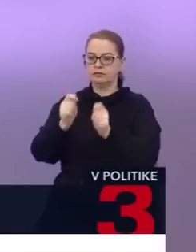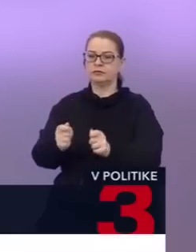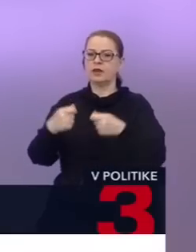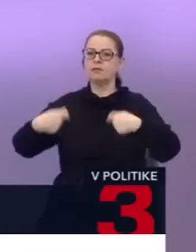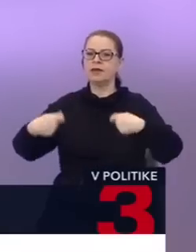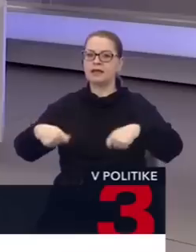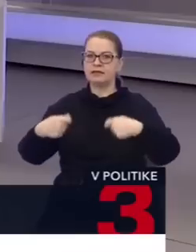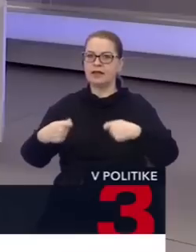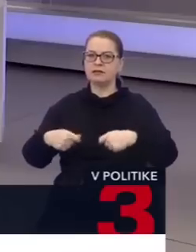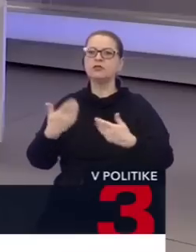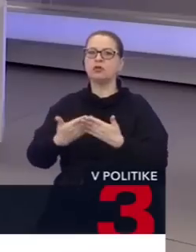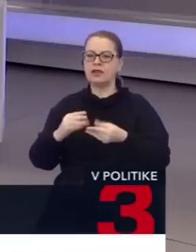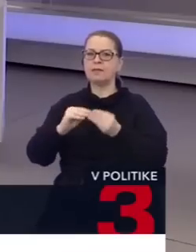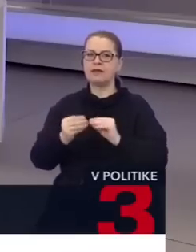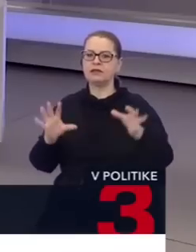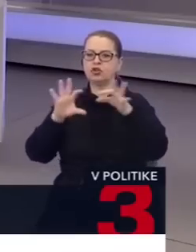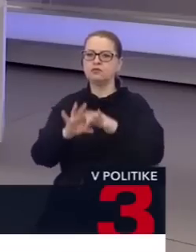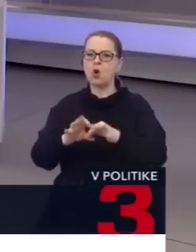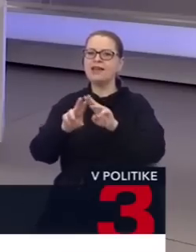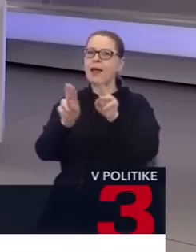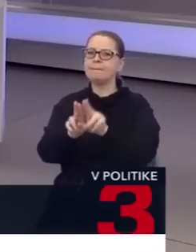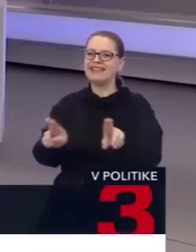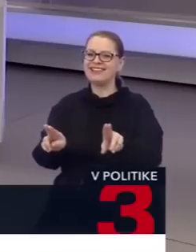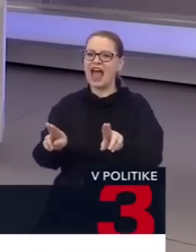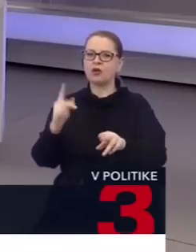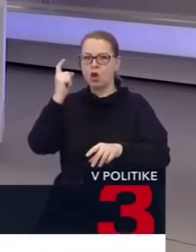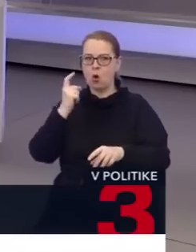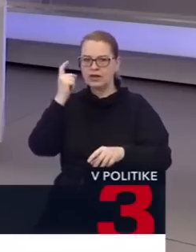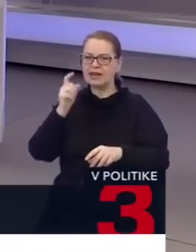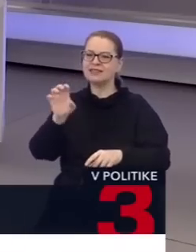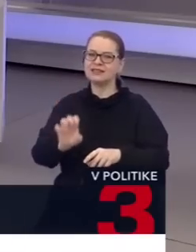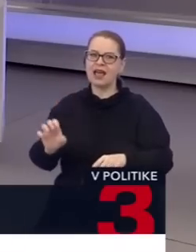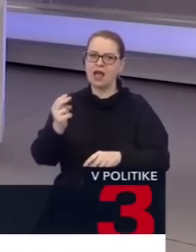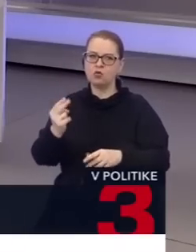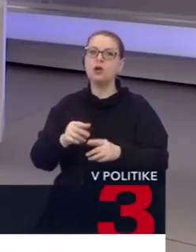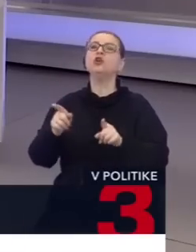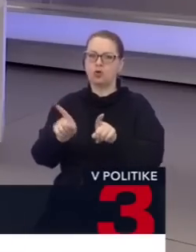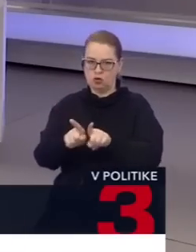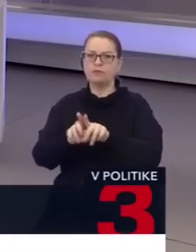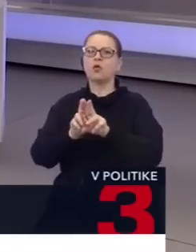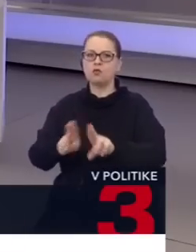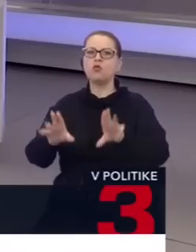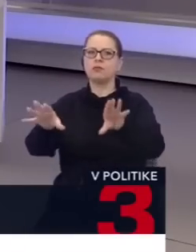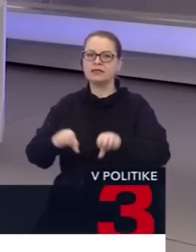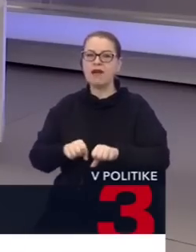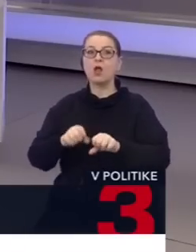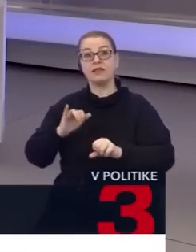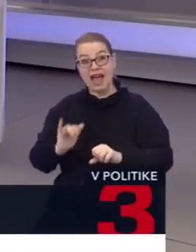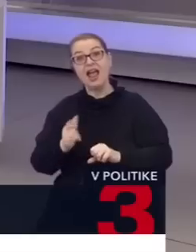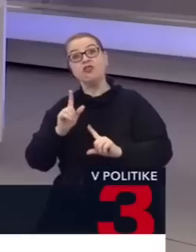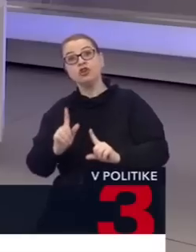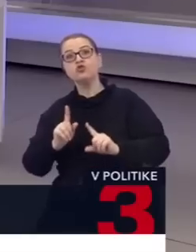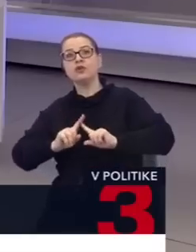SR. To znamená veci spojené s medzinárodnými organizáciami Európskej schvalovať taktiež, ale sú isté, ktoré nemôžeme. A